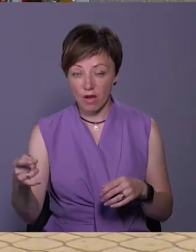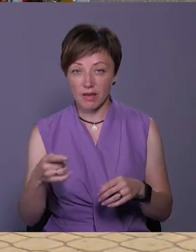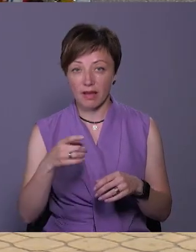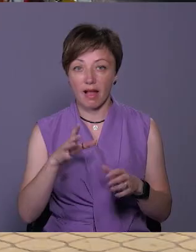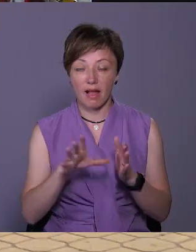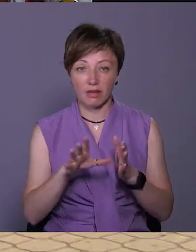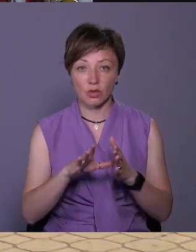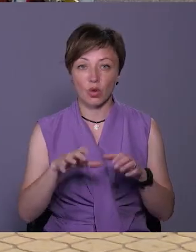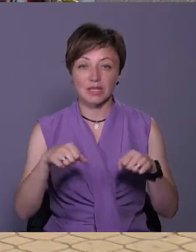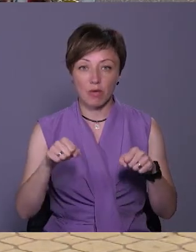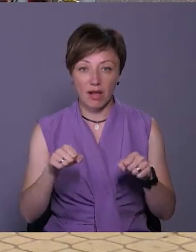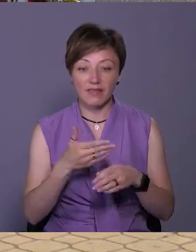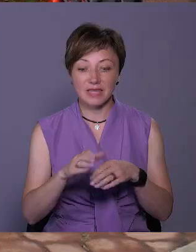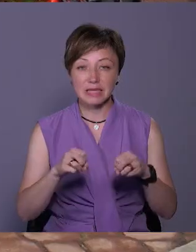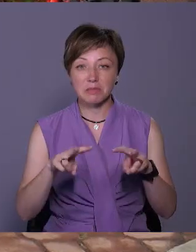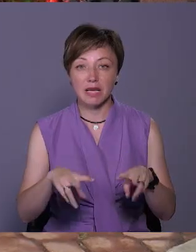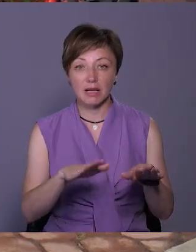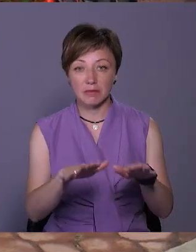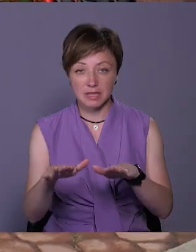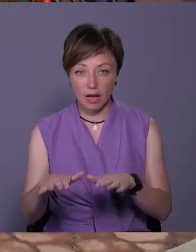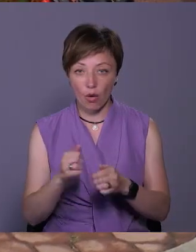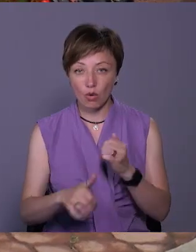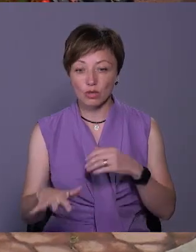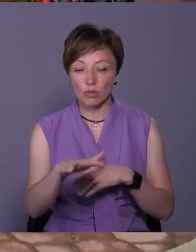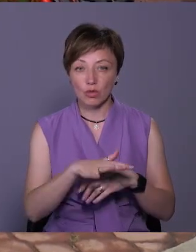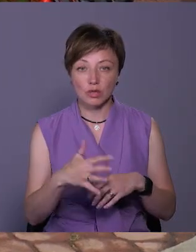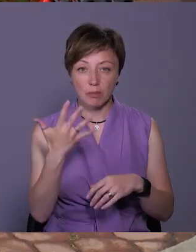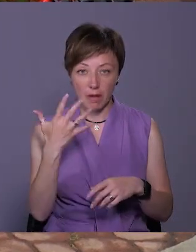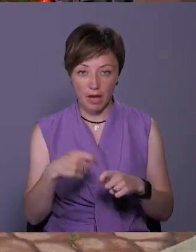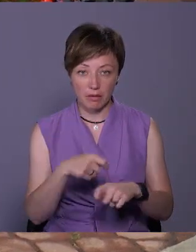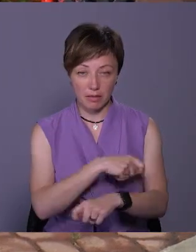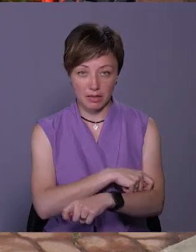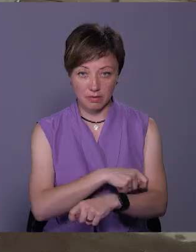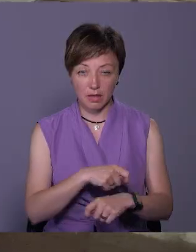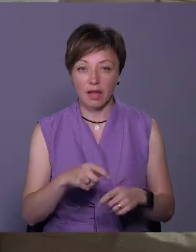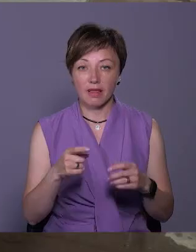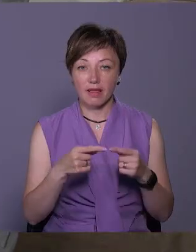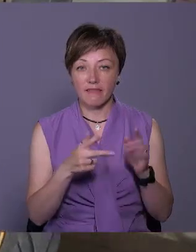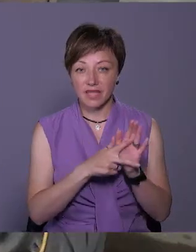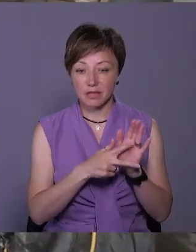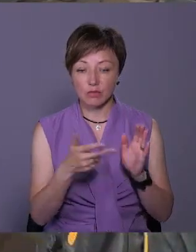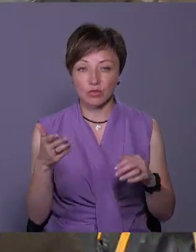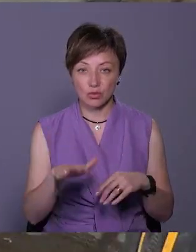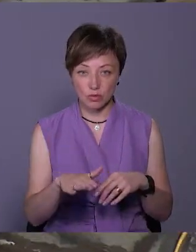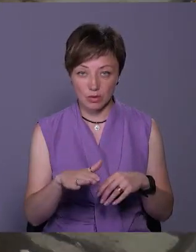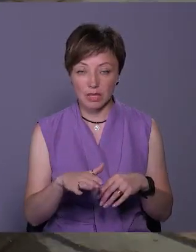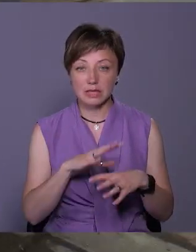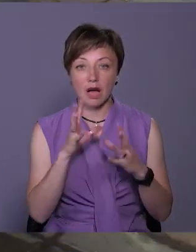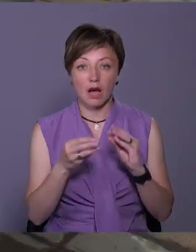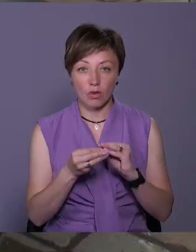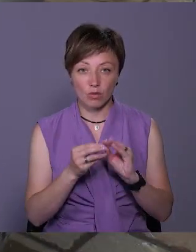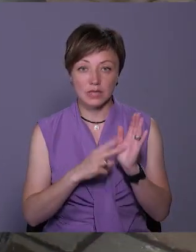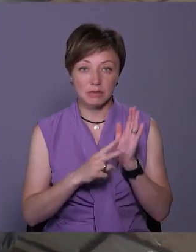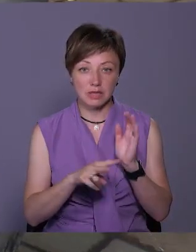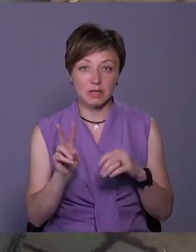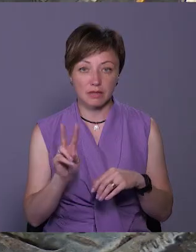Хмельницькому виділили спеціальні земельні ділянки. Кожна площою трохи більше п'яти квадратних метрів на вісім транспортних засобів. Загалом їх –